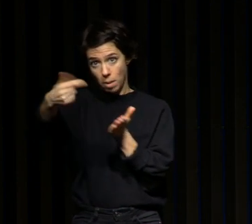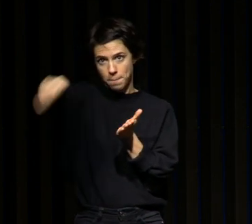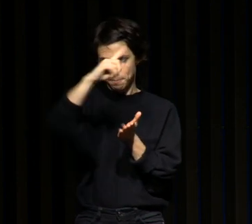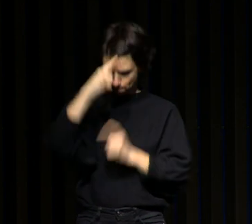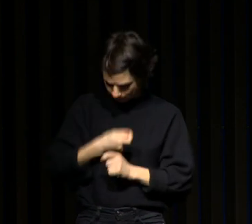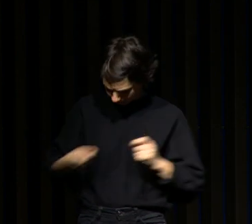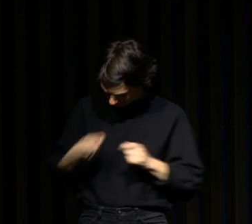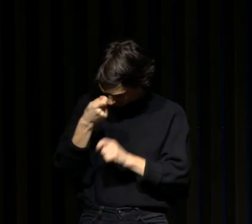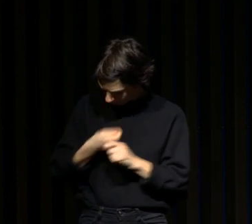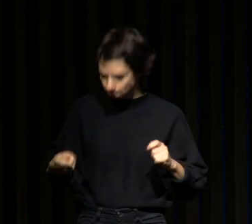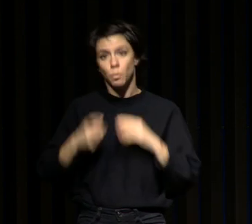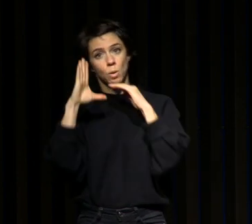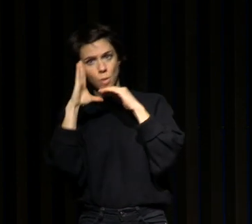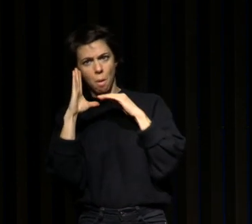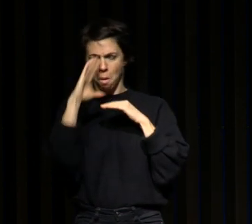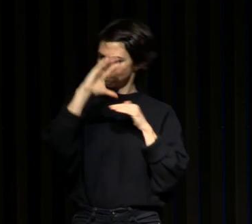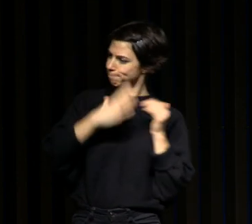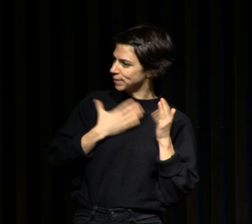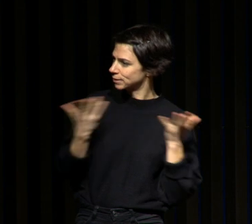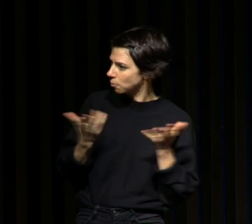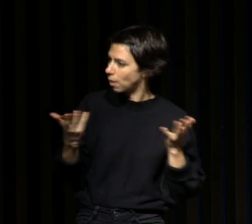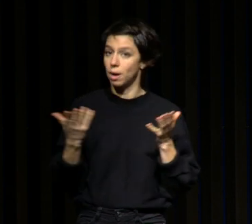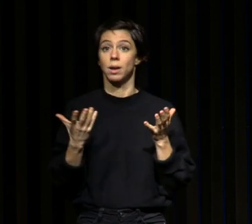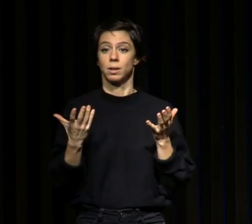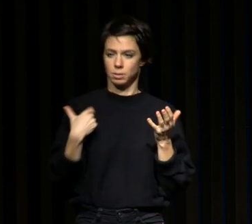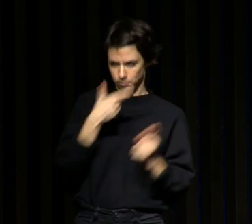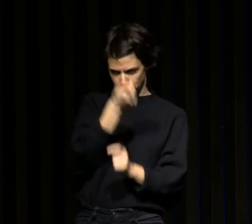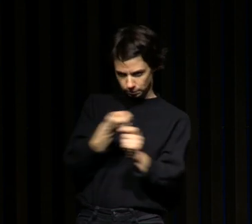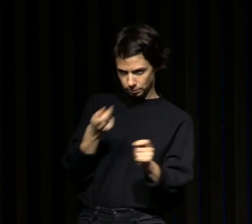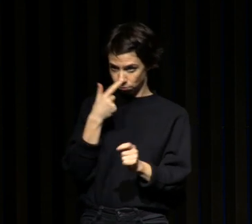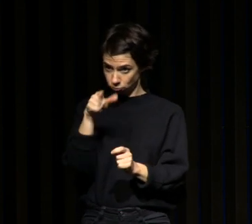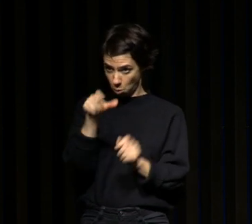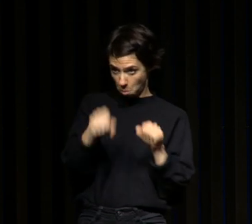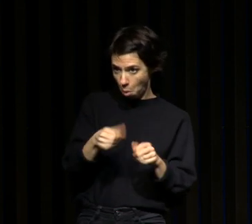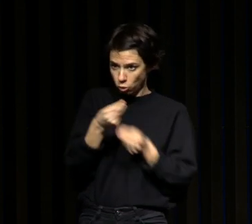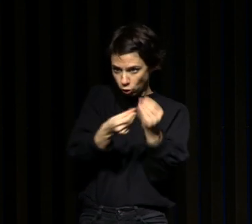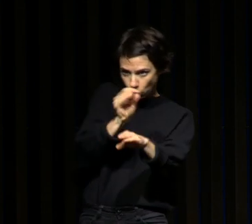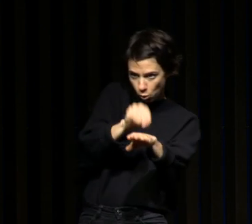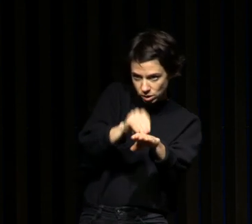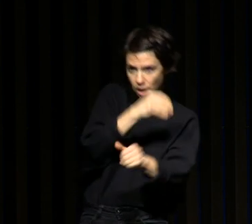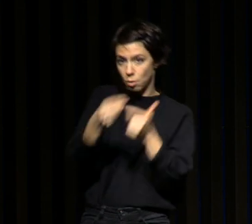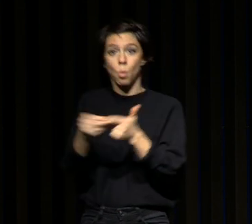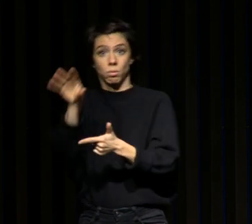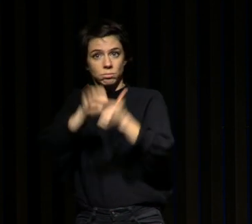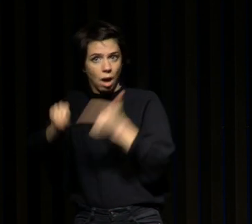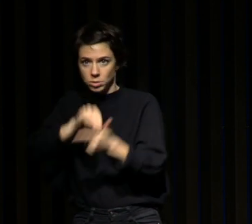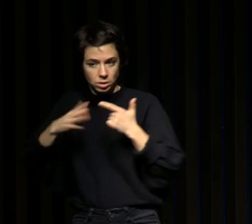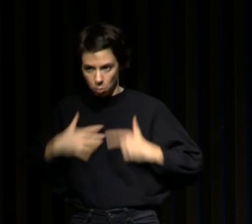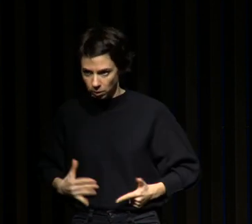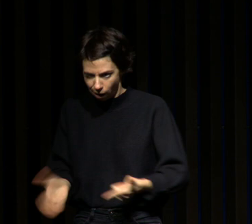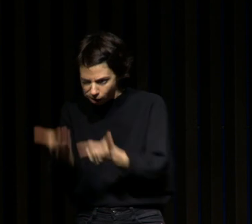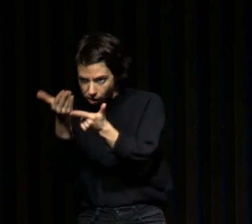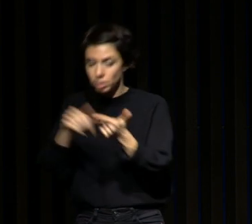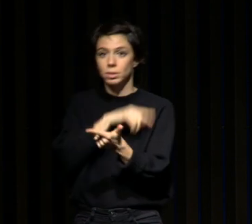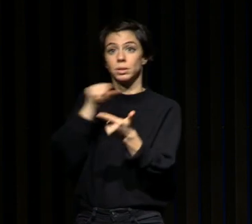si on peut vous aider à travers une simple hygiène du sommeil des thérapies comportementales adaptées ou alors s'il faut consulter parce que vous avez peut-être